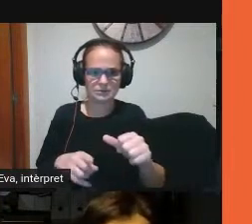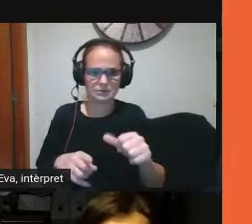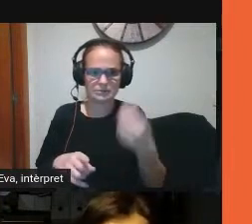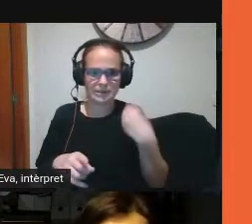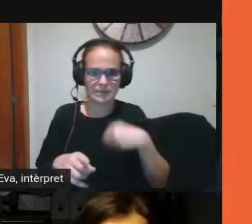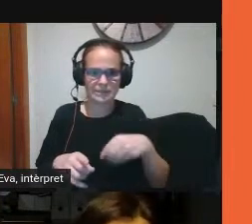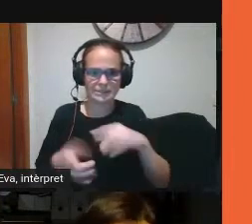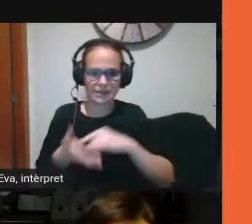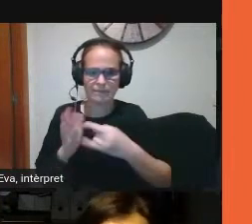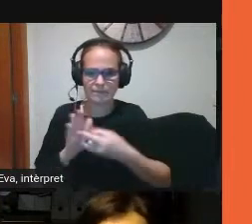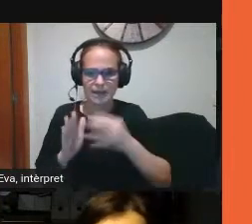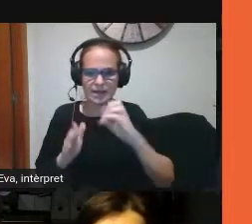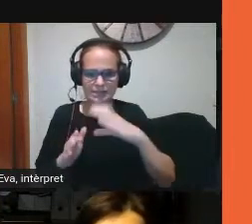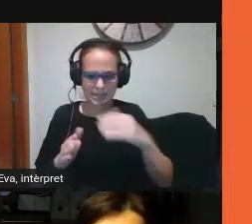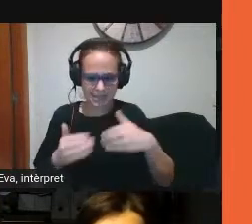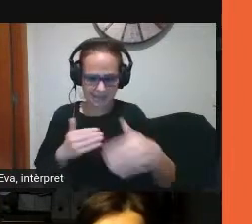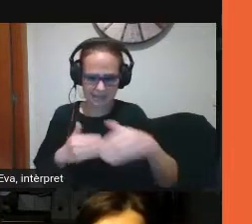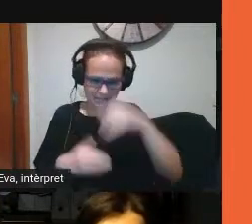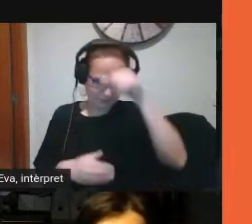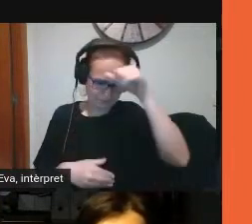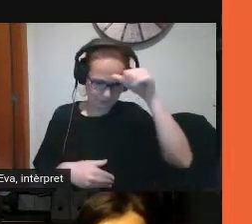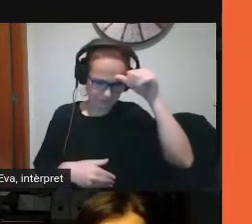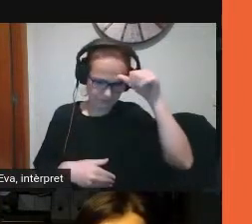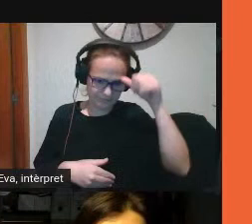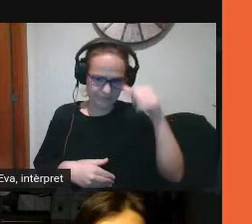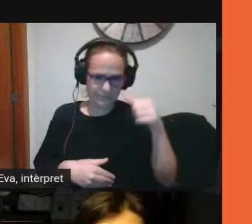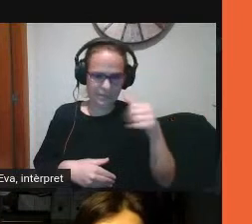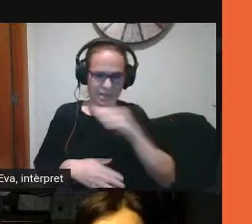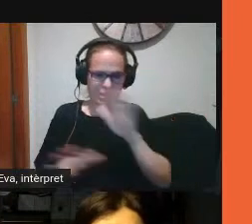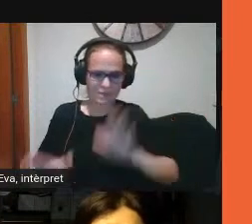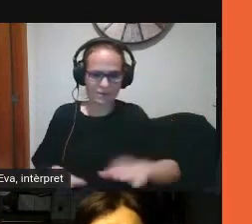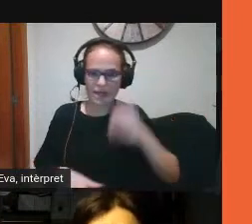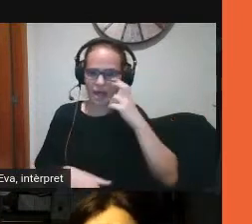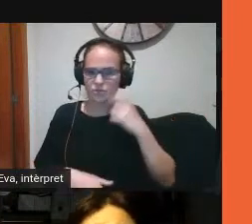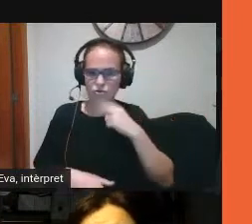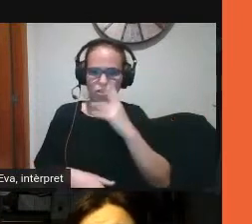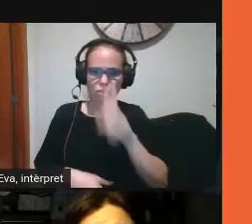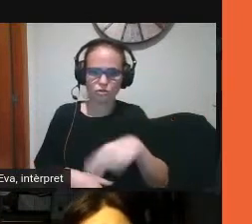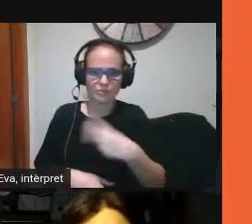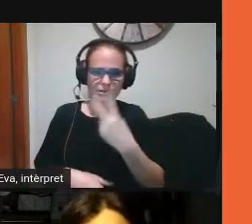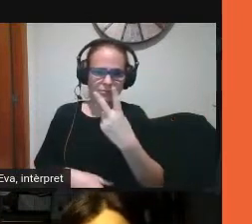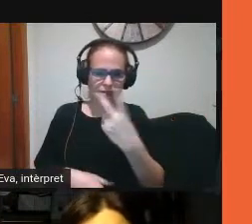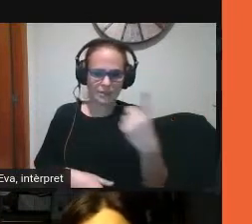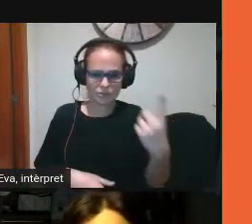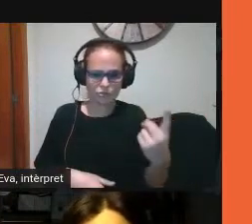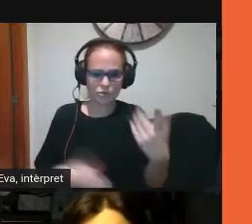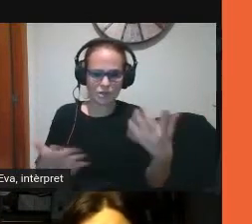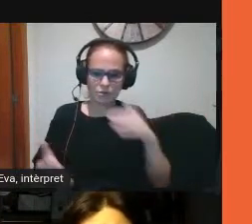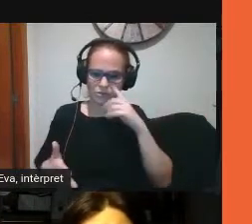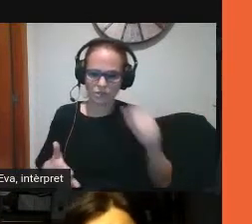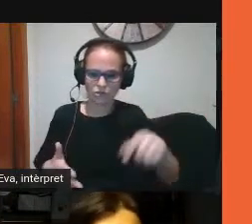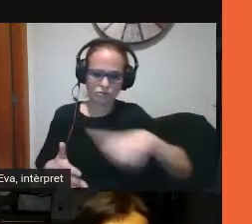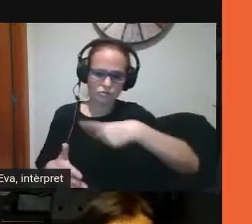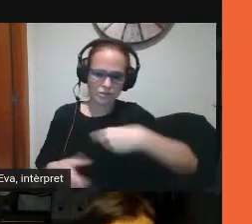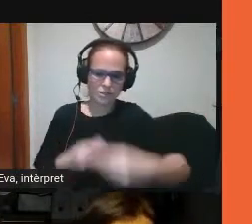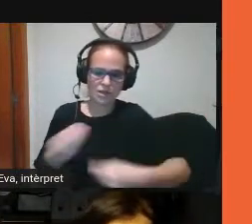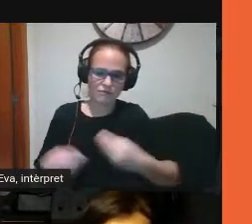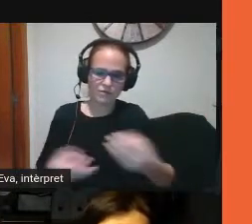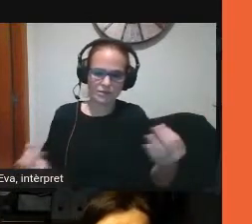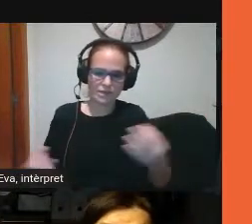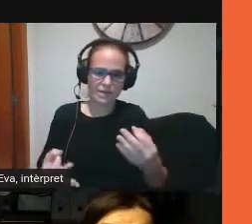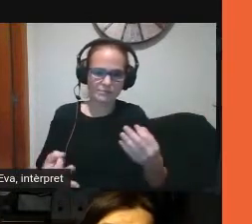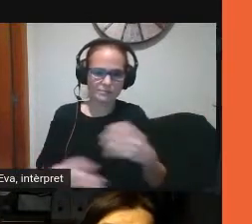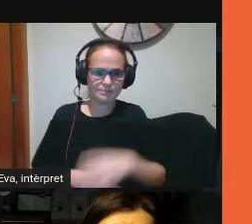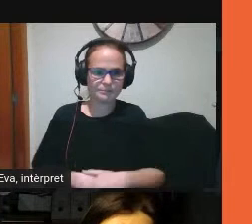TAC acabaria aquest estiu el juny del 21 i bé la diagnosi que vam fer establir